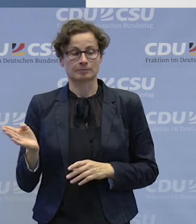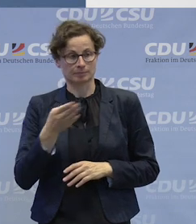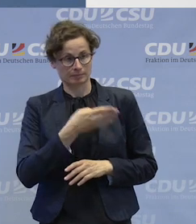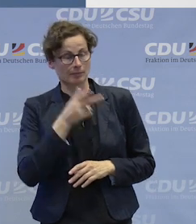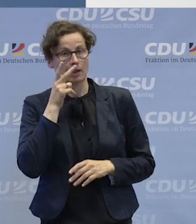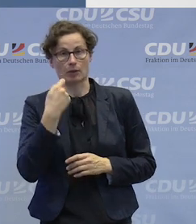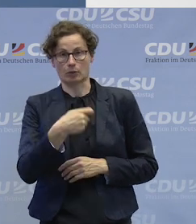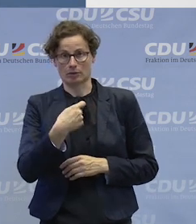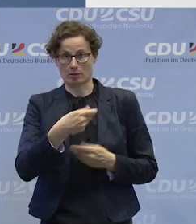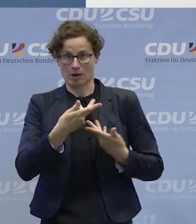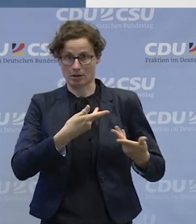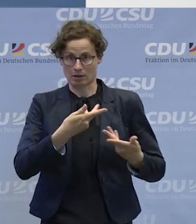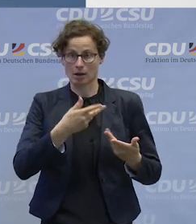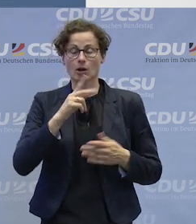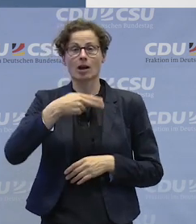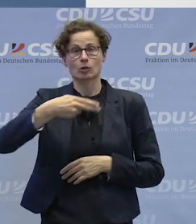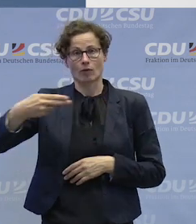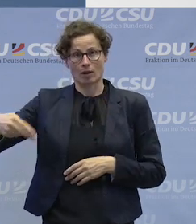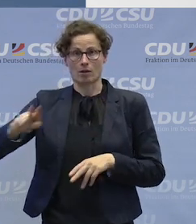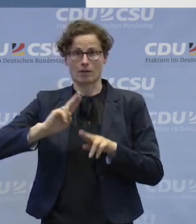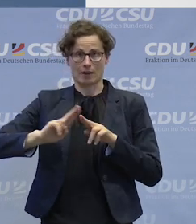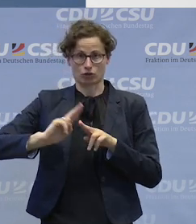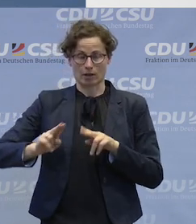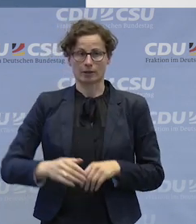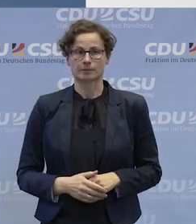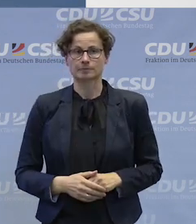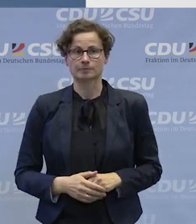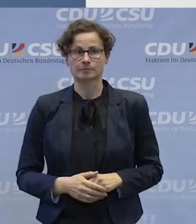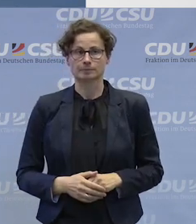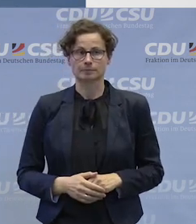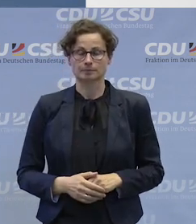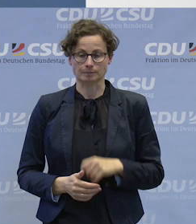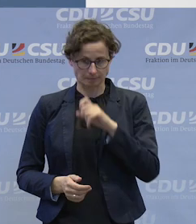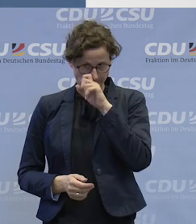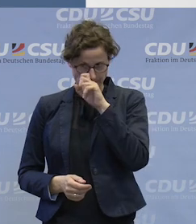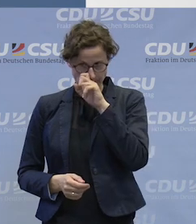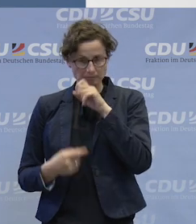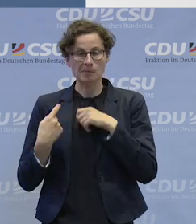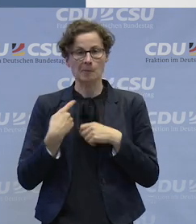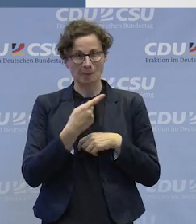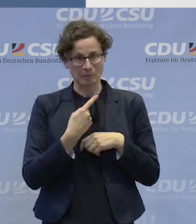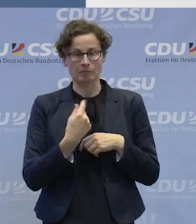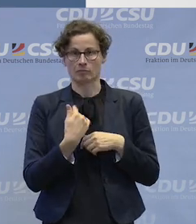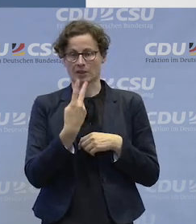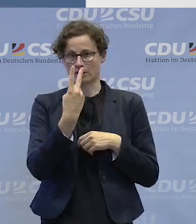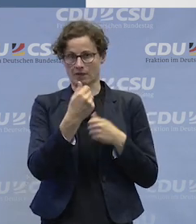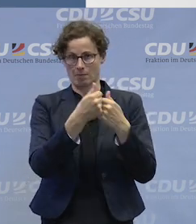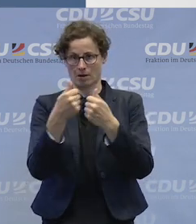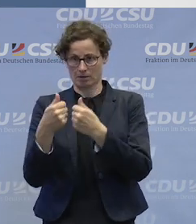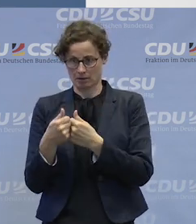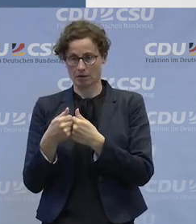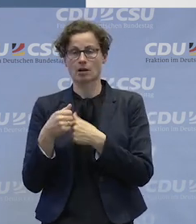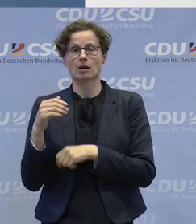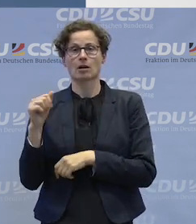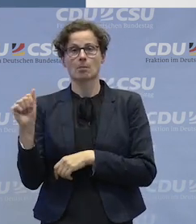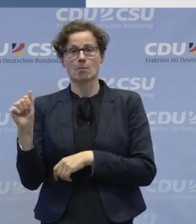Wagner, kommt von den hannoverischen Werkstätten. Wir arbeiten gemeinsam mit zwei weiteren Partnern, der Maria Berger Ausbildungs und